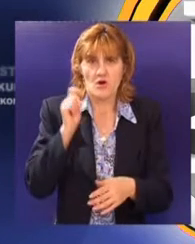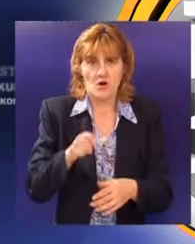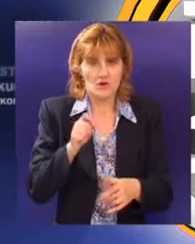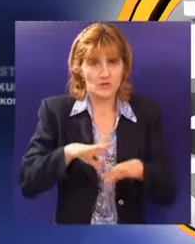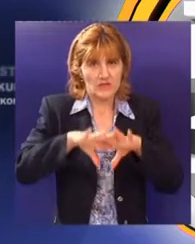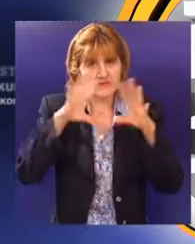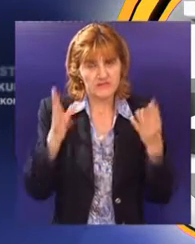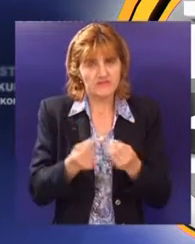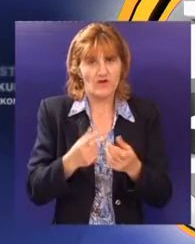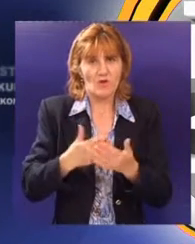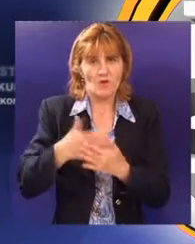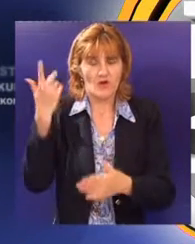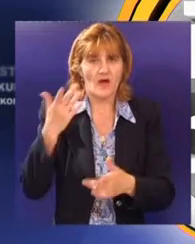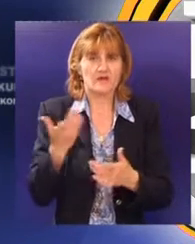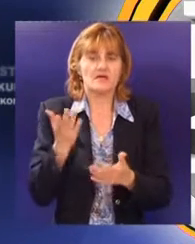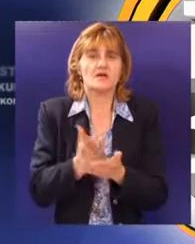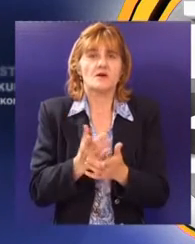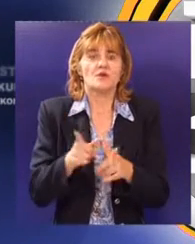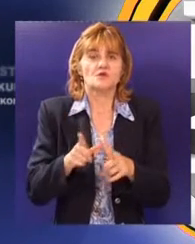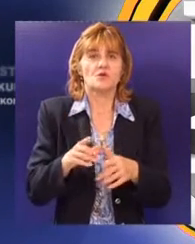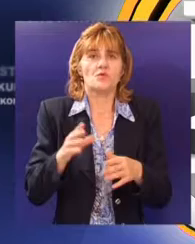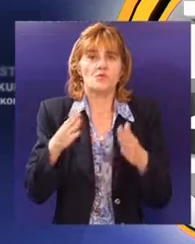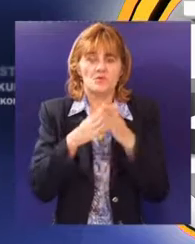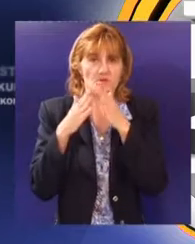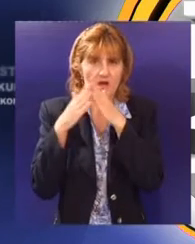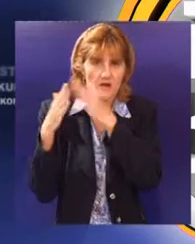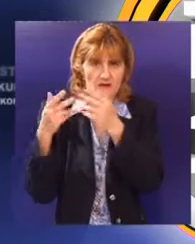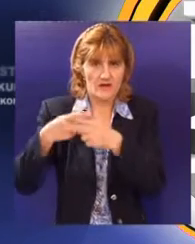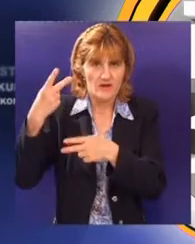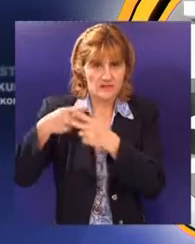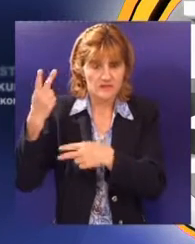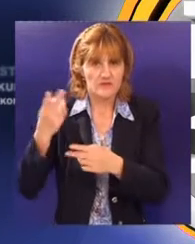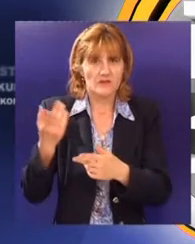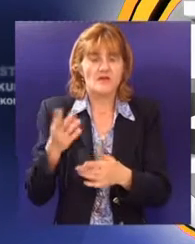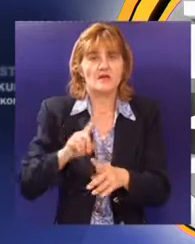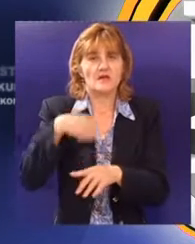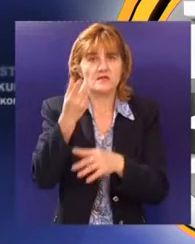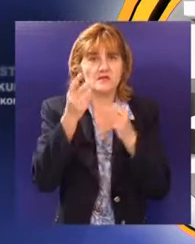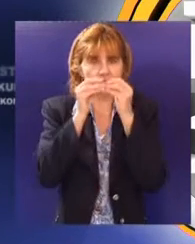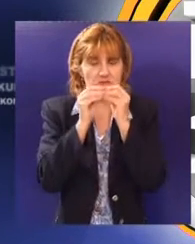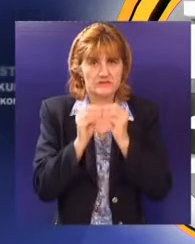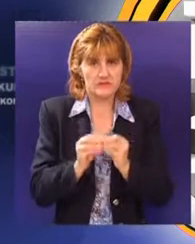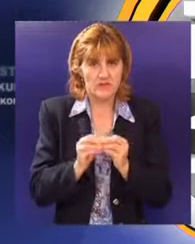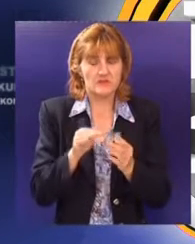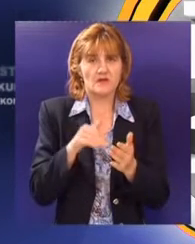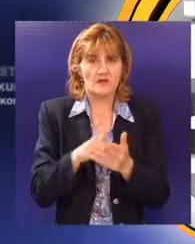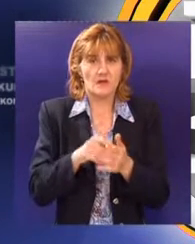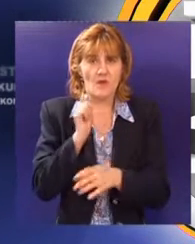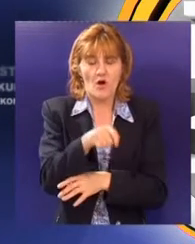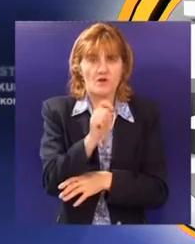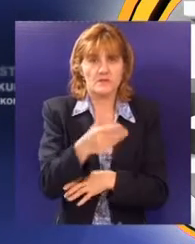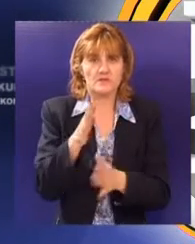koji se odnosi na zoniranje grada i držanje stoke u naseljenim mestima. Odluka bi trebalo da se na sledećem zasedanju Skupštine grada nađe pred